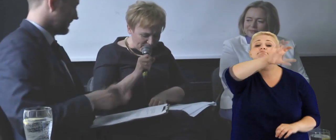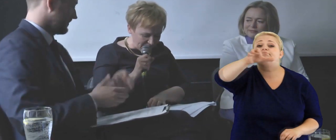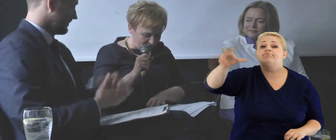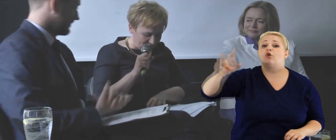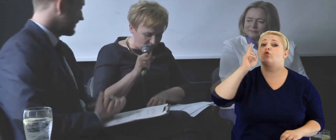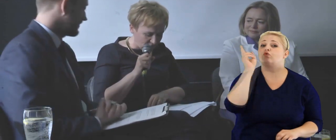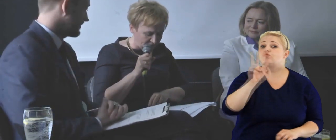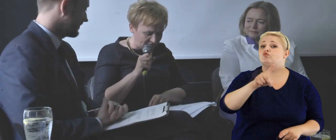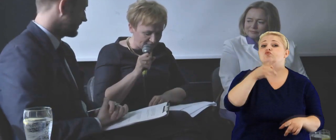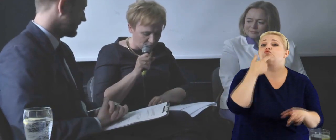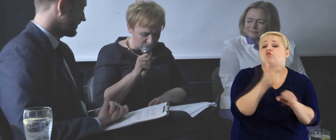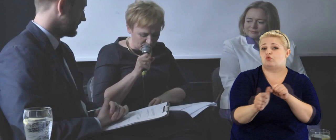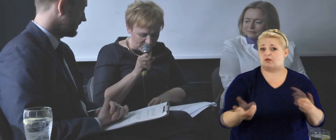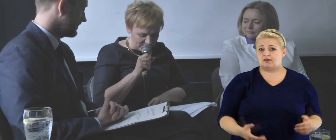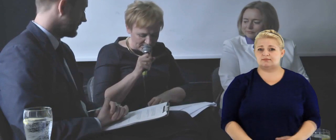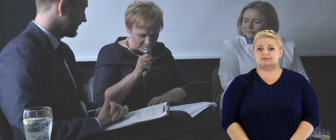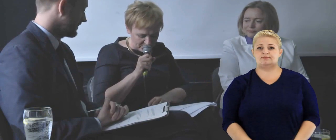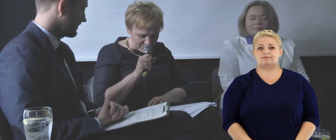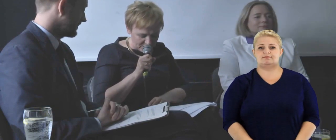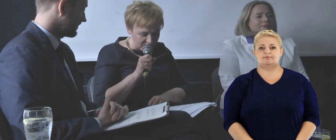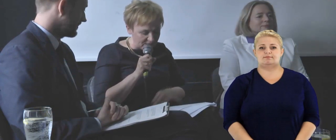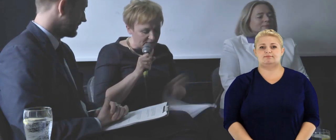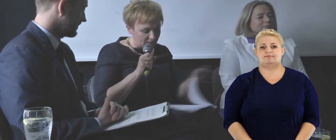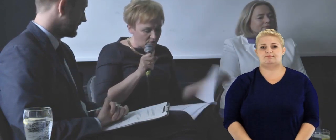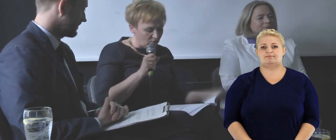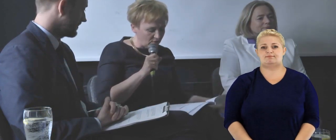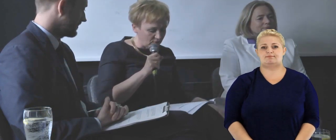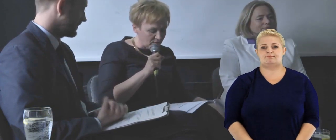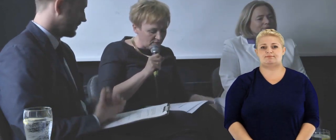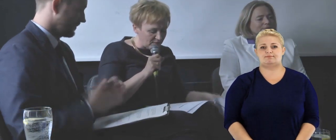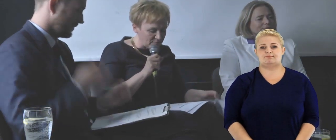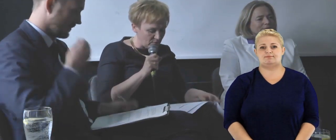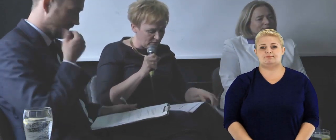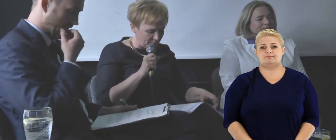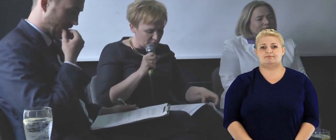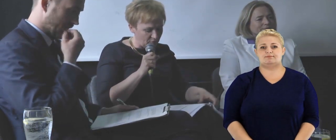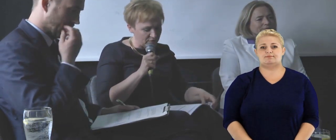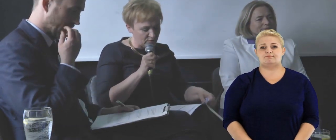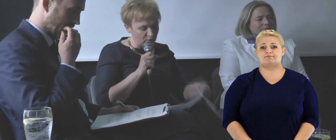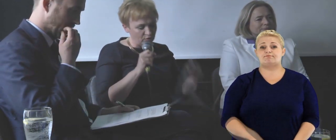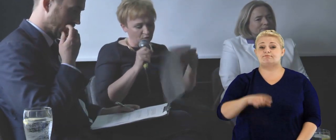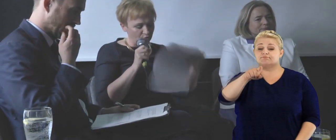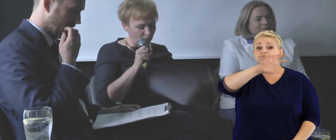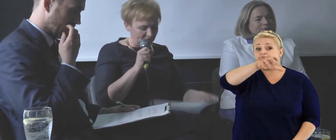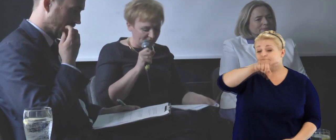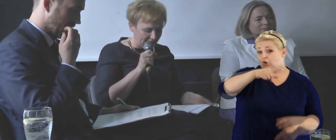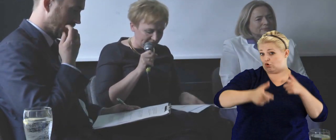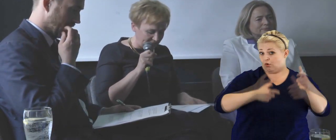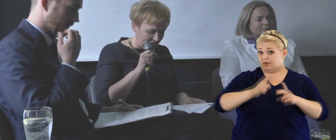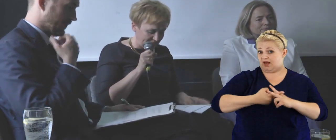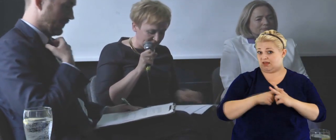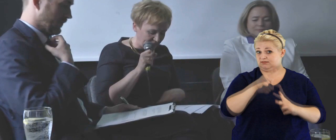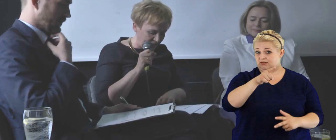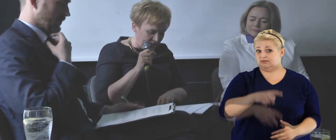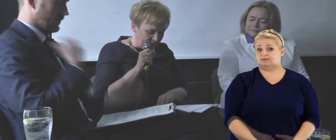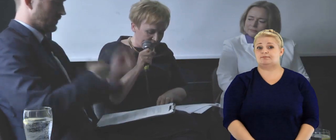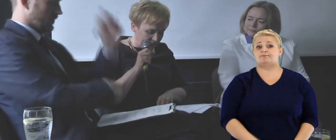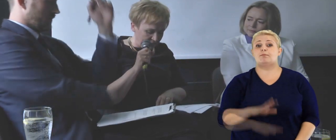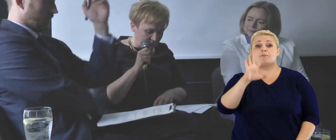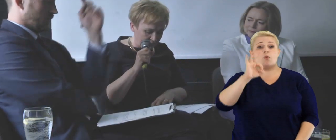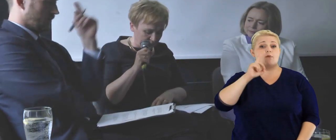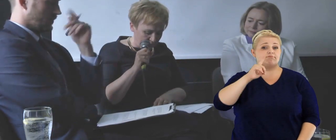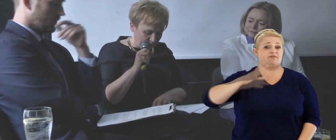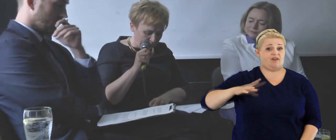Proszę Państwa, warto się zastanowić właśnie, czy przyjrzeć, kim są te podmioty, które dokonują takiej rejestracji,